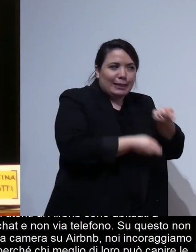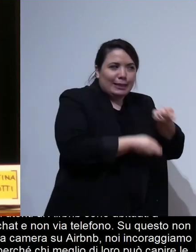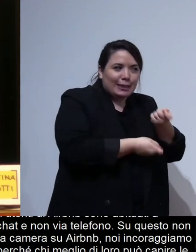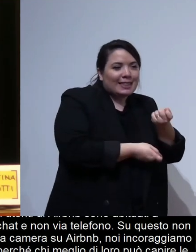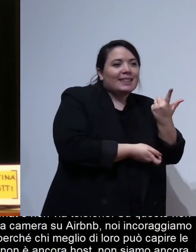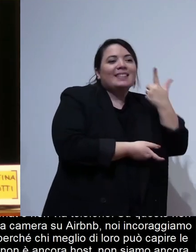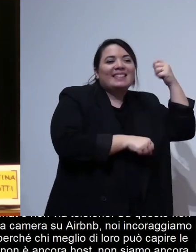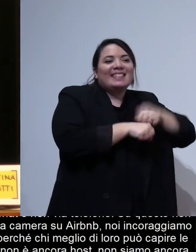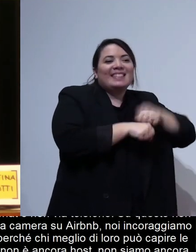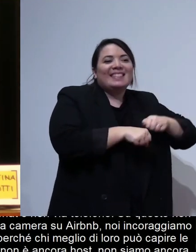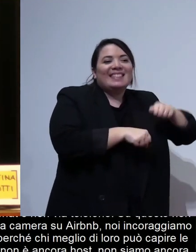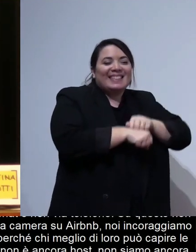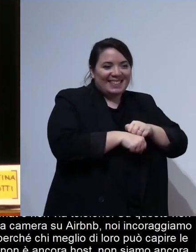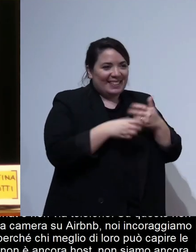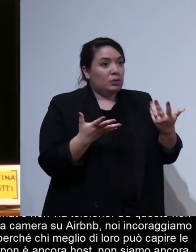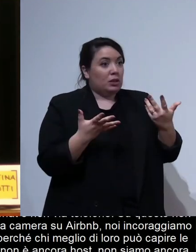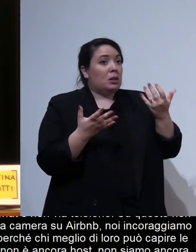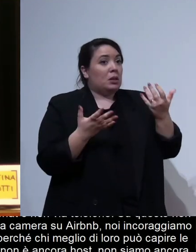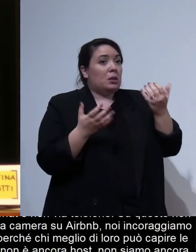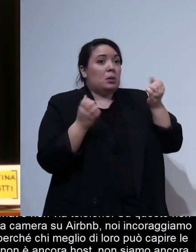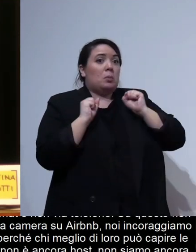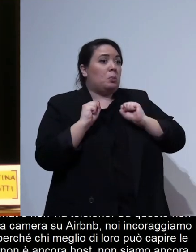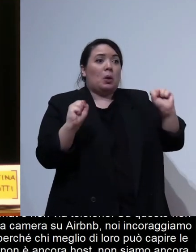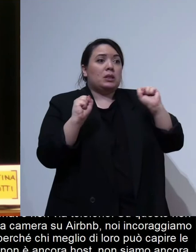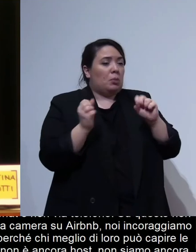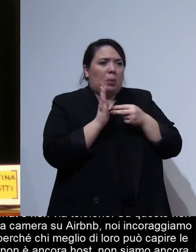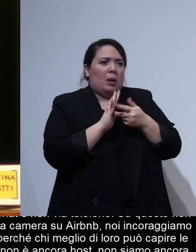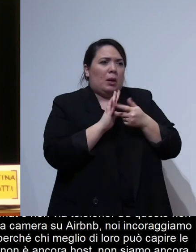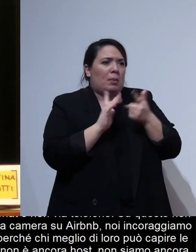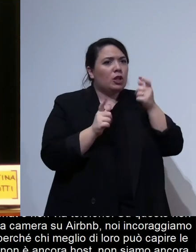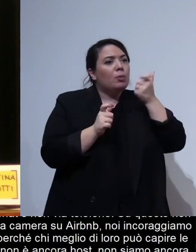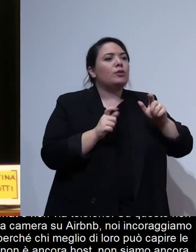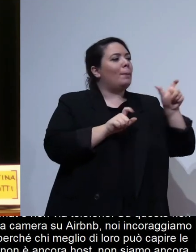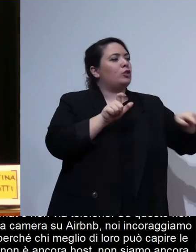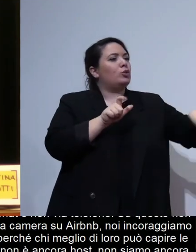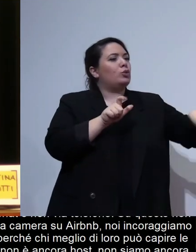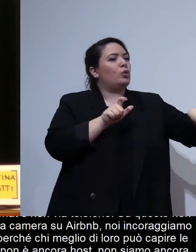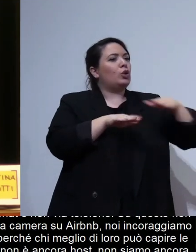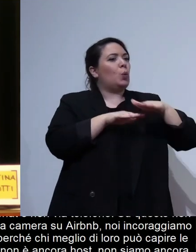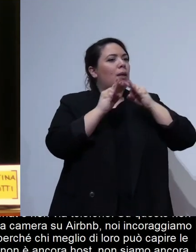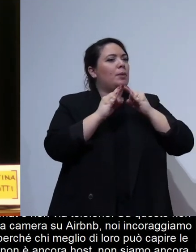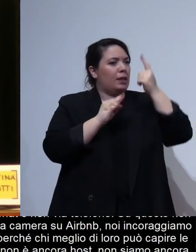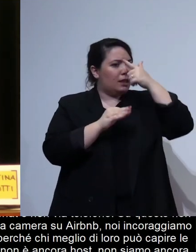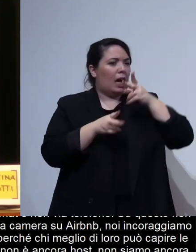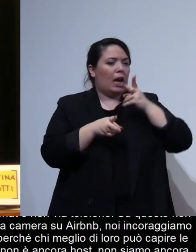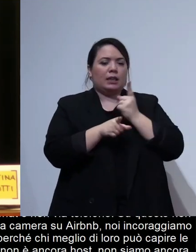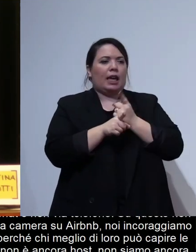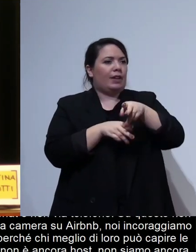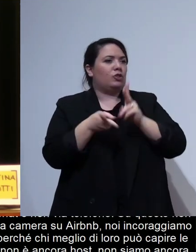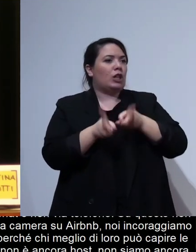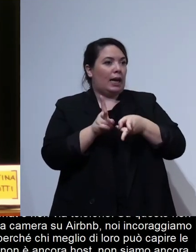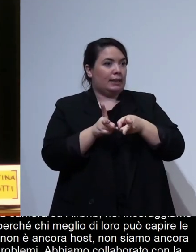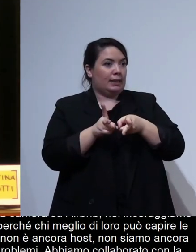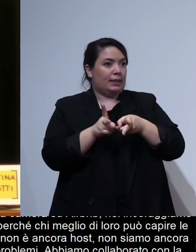quindi è assolutamente possibile non vedo grandi problemi abbiamo collaborato con la capitana della